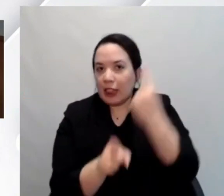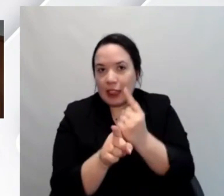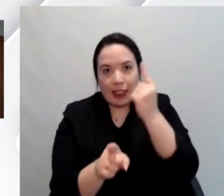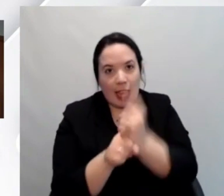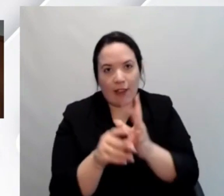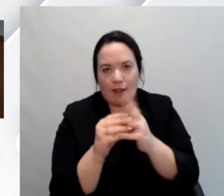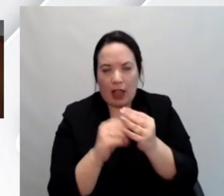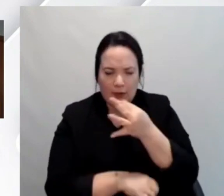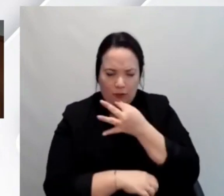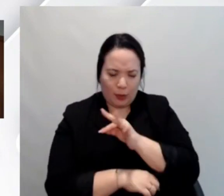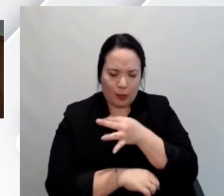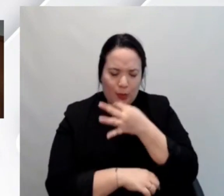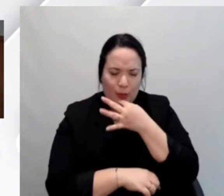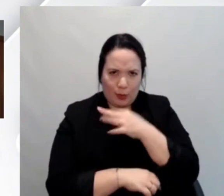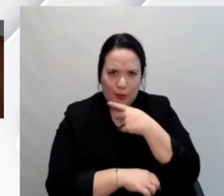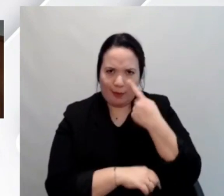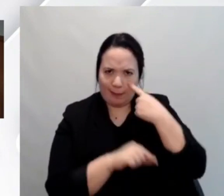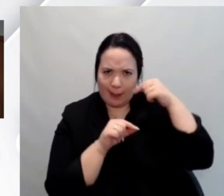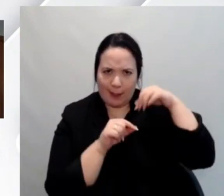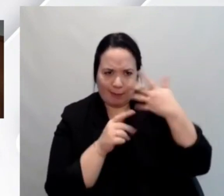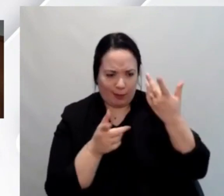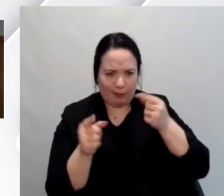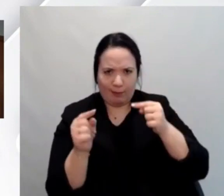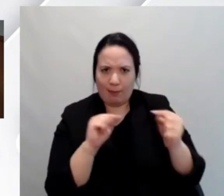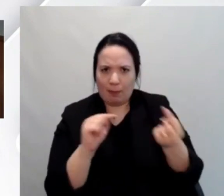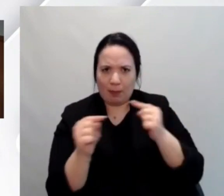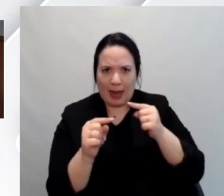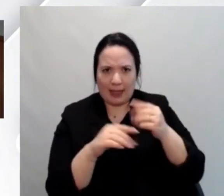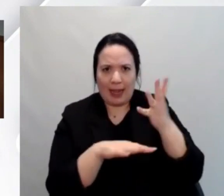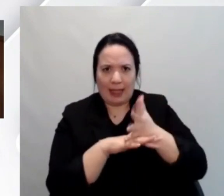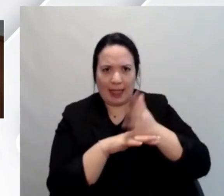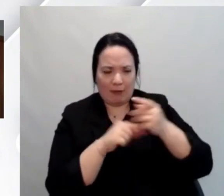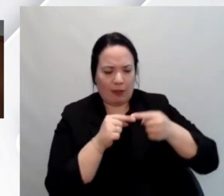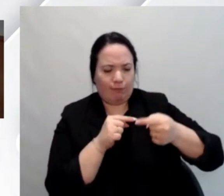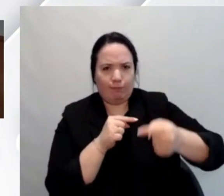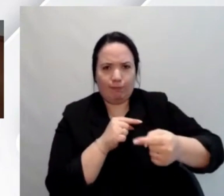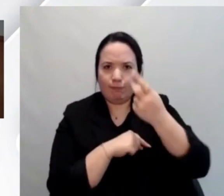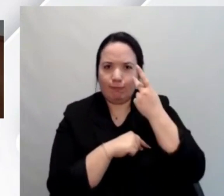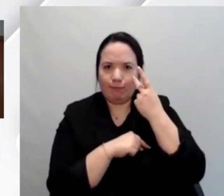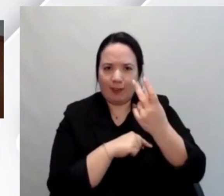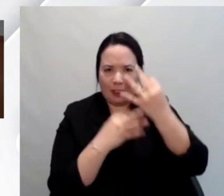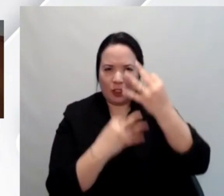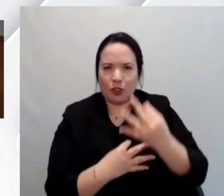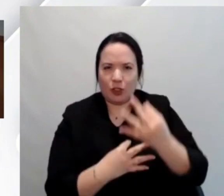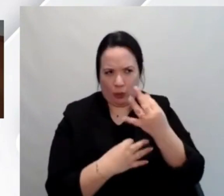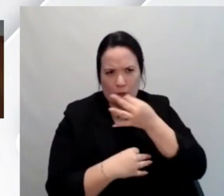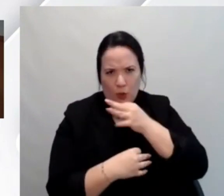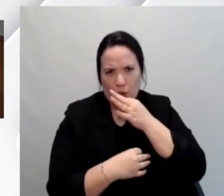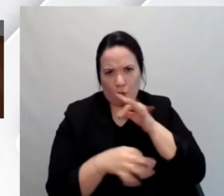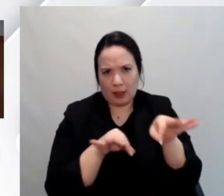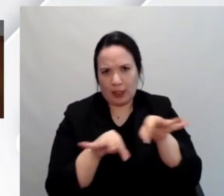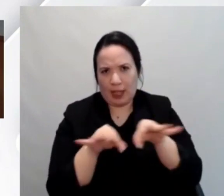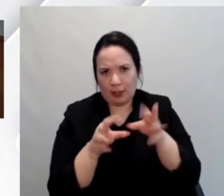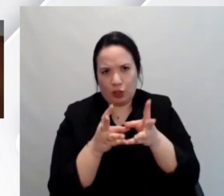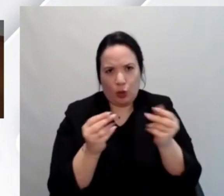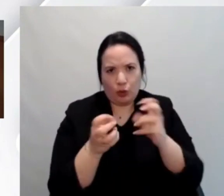può fare, vedremo nel corso, spero nel corso del mio intervento, in quelli successivi che ci sono, come dire,